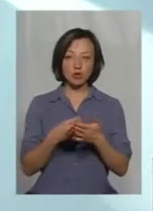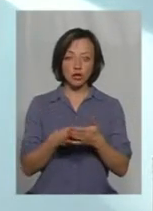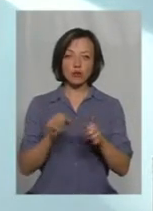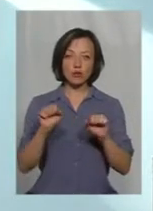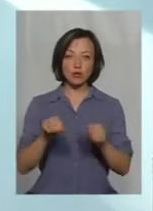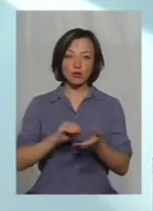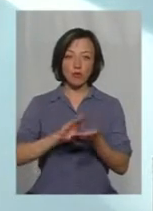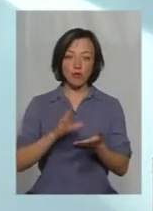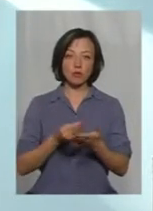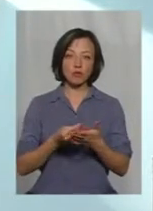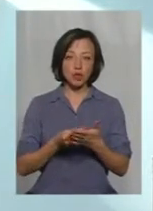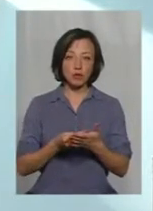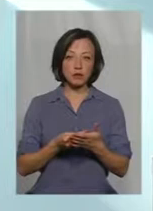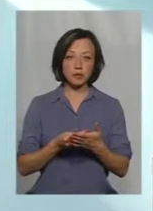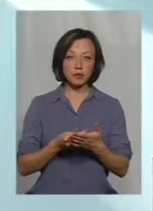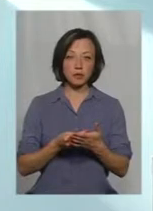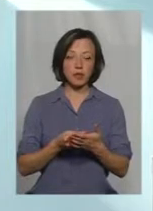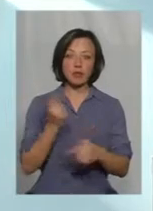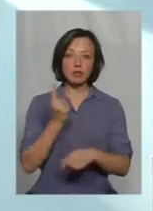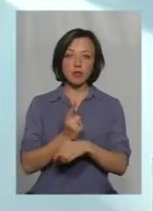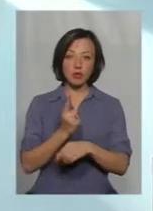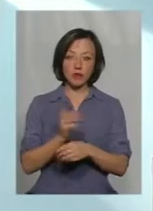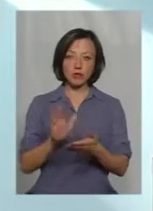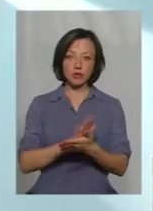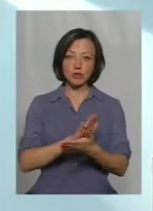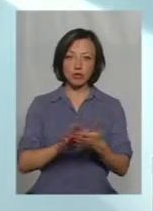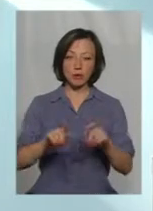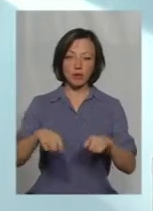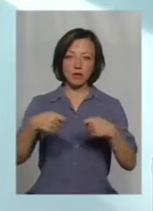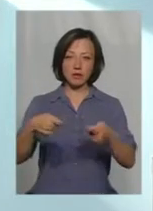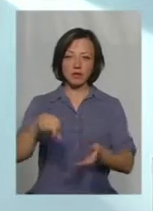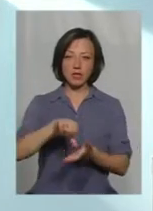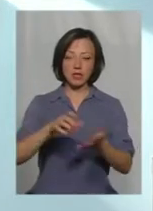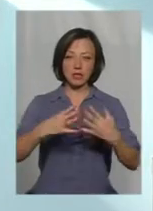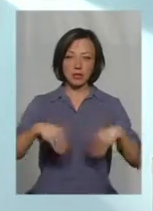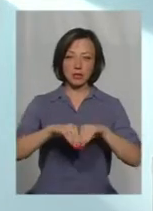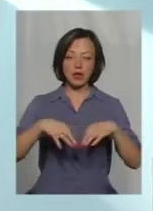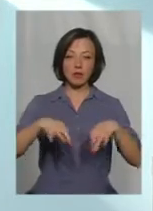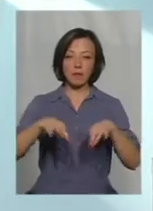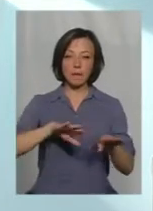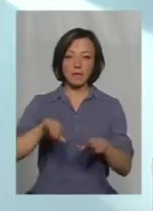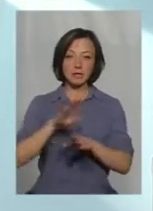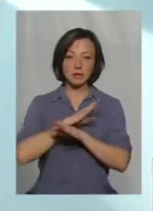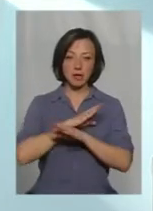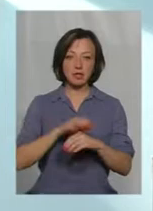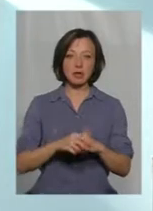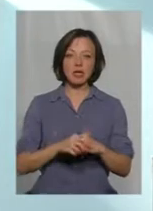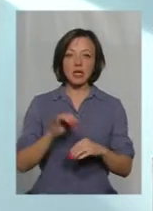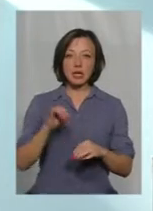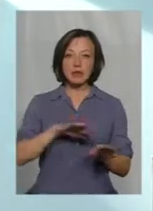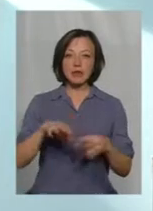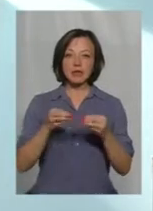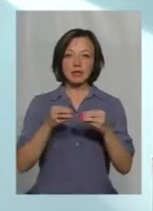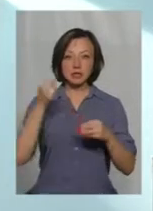зможуть поповнити бюджет і заборонили безкоштовно передавати членам сім'ї автомобіль після смерті і після